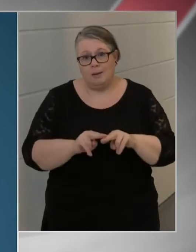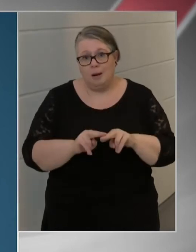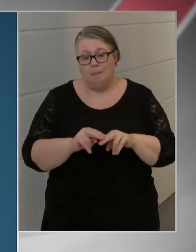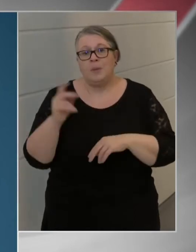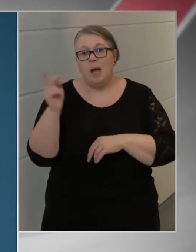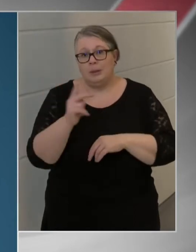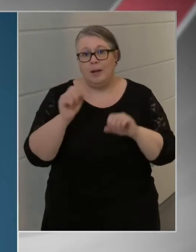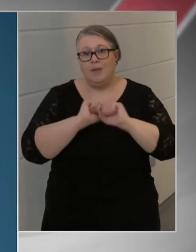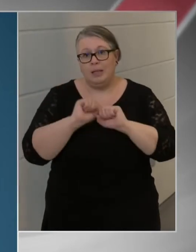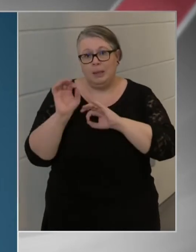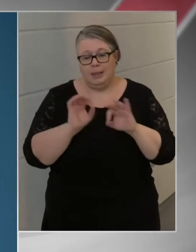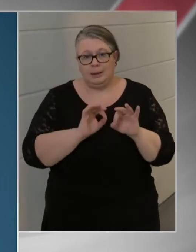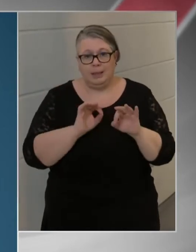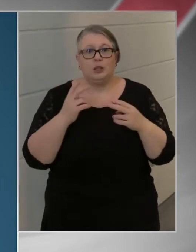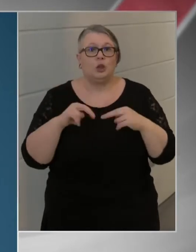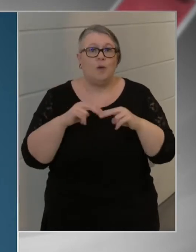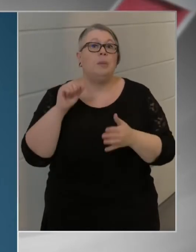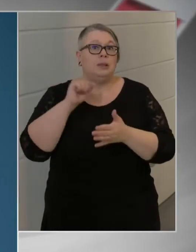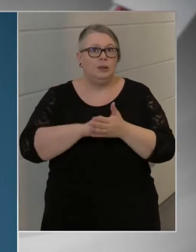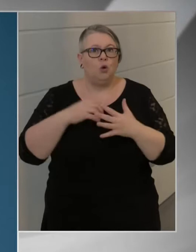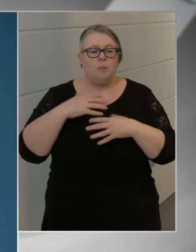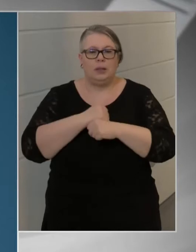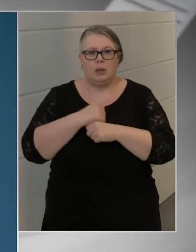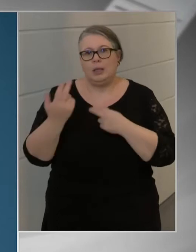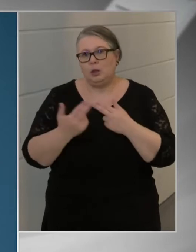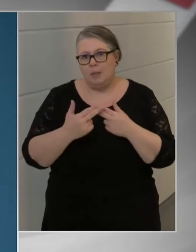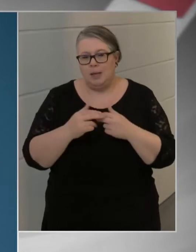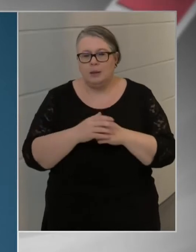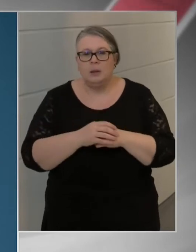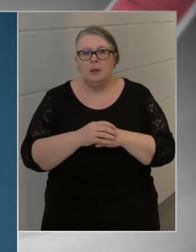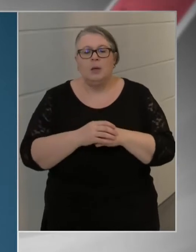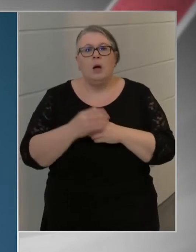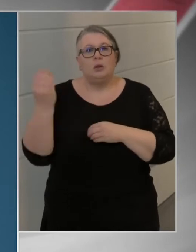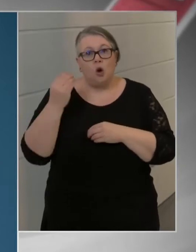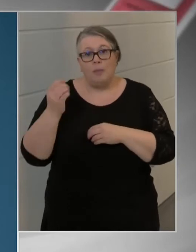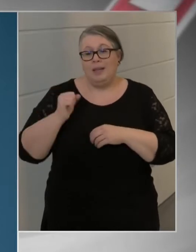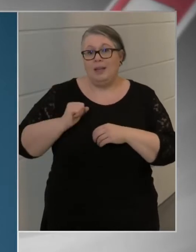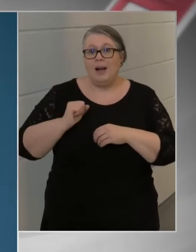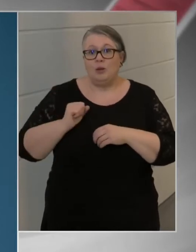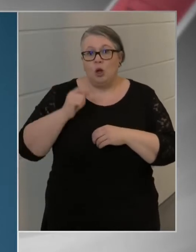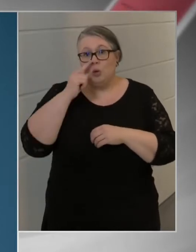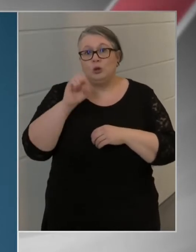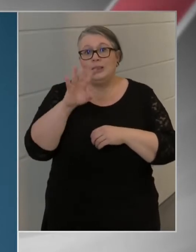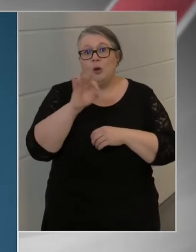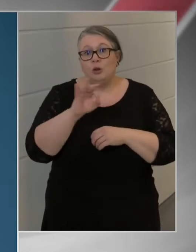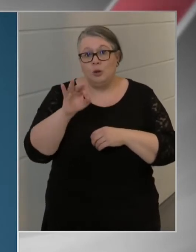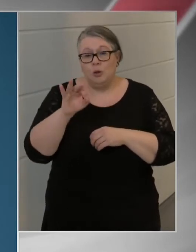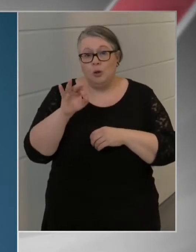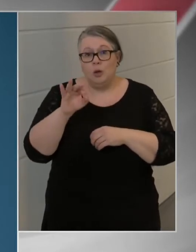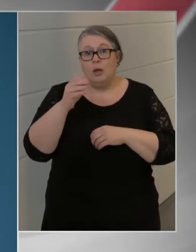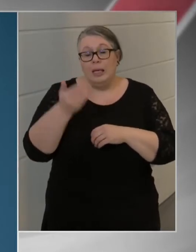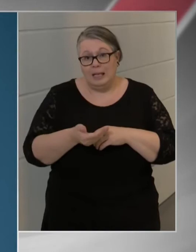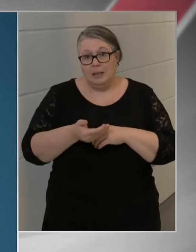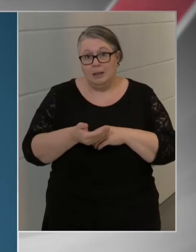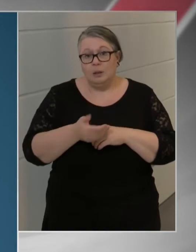ezért oltassák be magukat. Ahogy fogalmazott, no vaccina, no party. A tanulmányi kirándulások június 15-éig, tehát a tanév